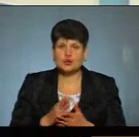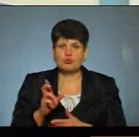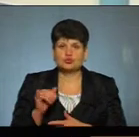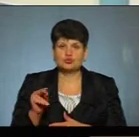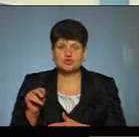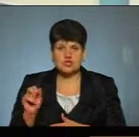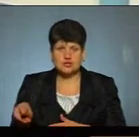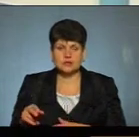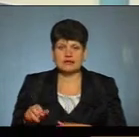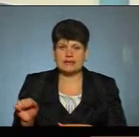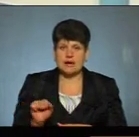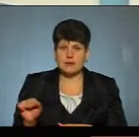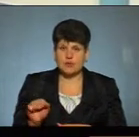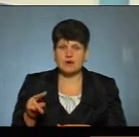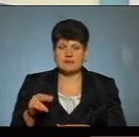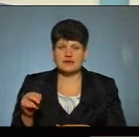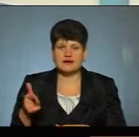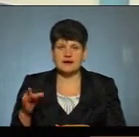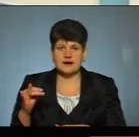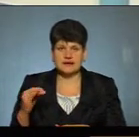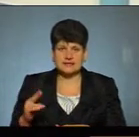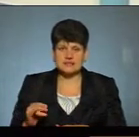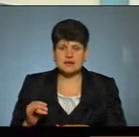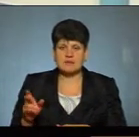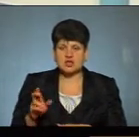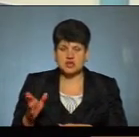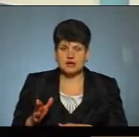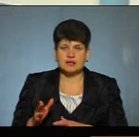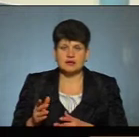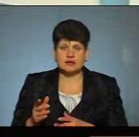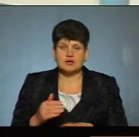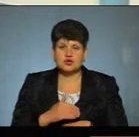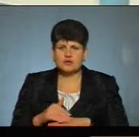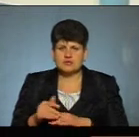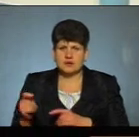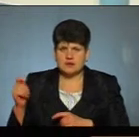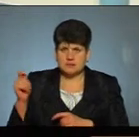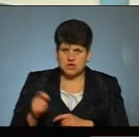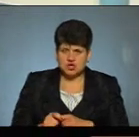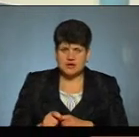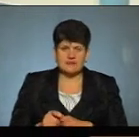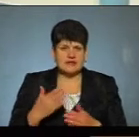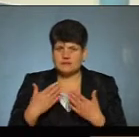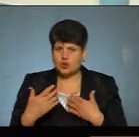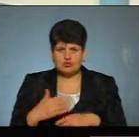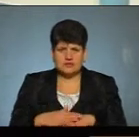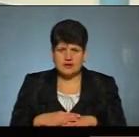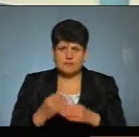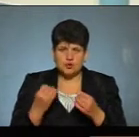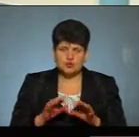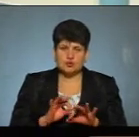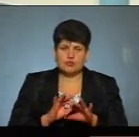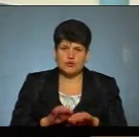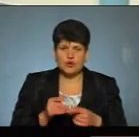Теребовлі і Підгайць-Бережан. Зовнішні патрулі, які заїжджають, які не спілкуються з населенням, але проводять профілактику